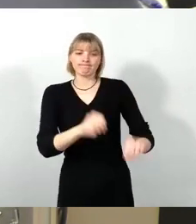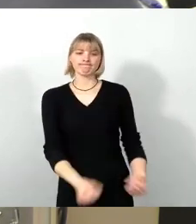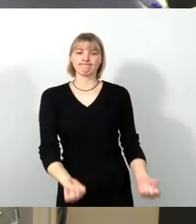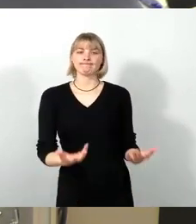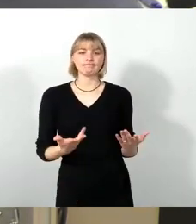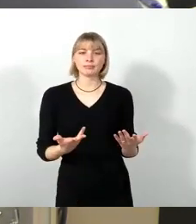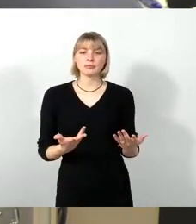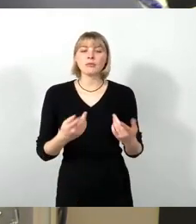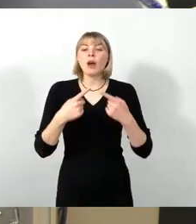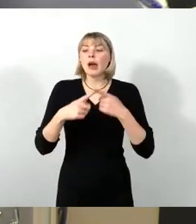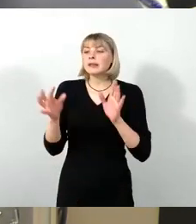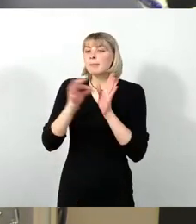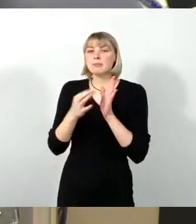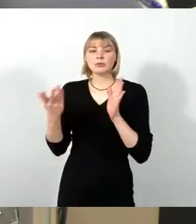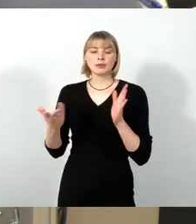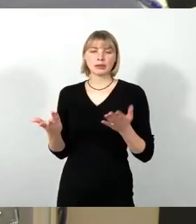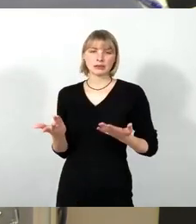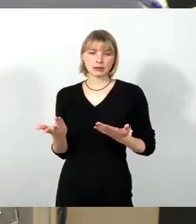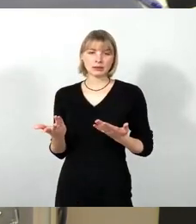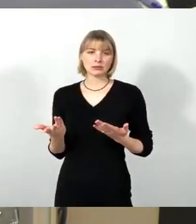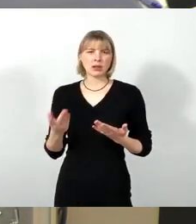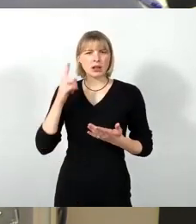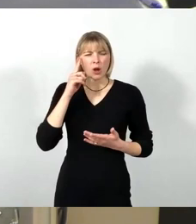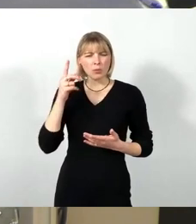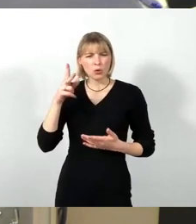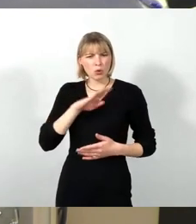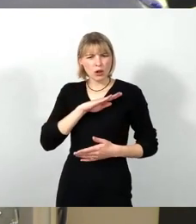Ich glaube, der Kollege Deppe hat es vorhin gesagt.